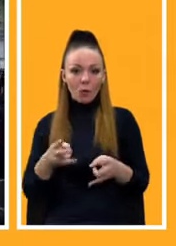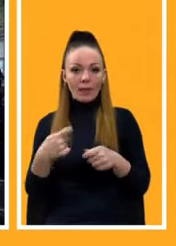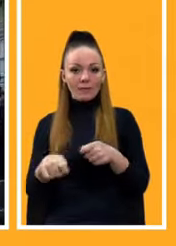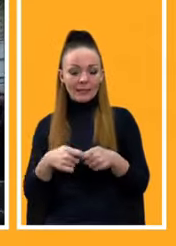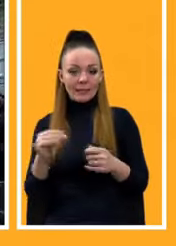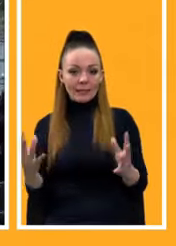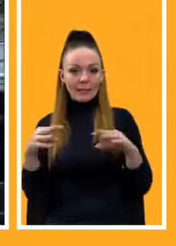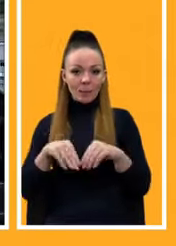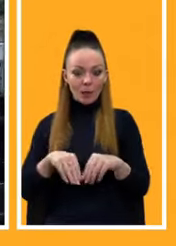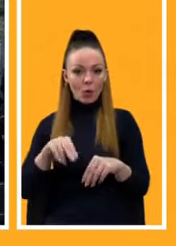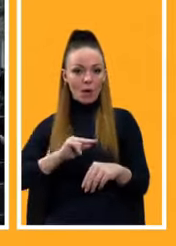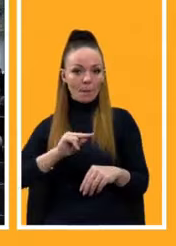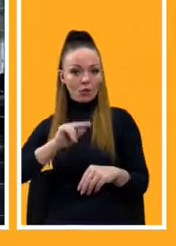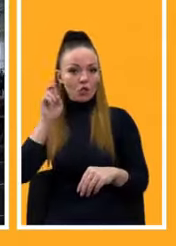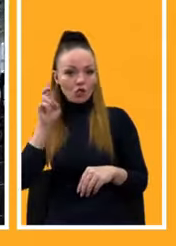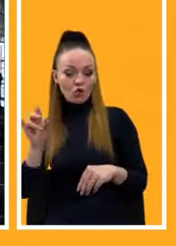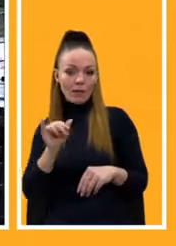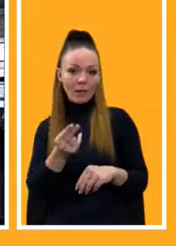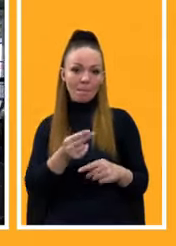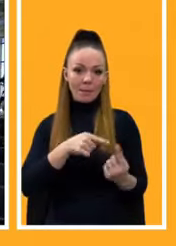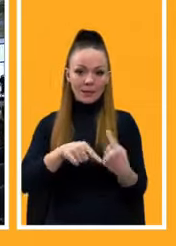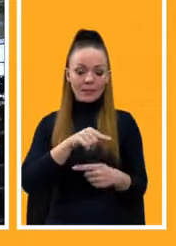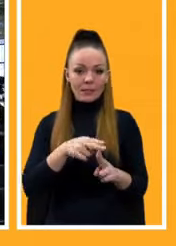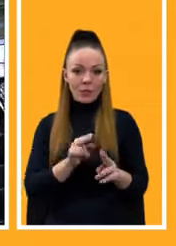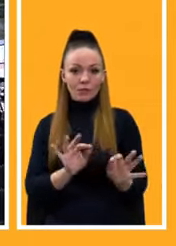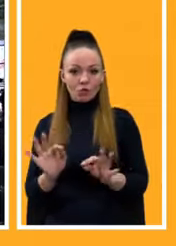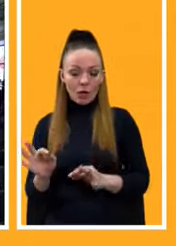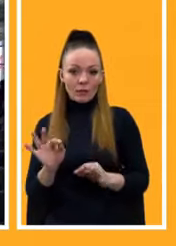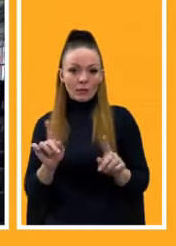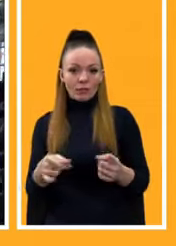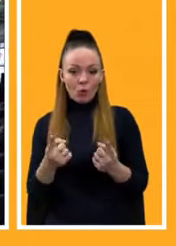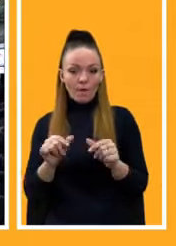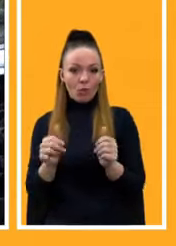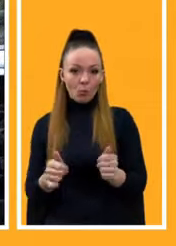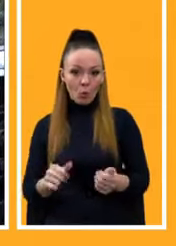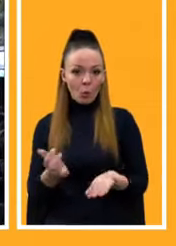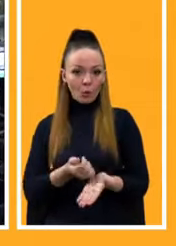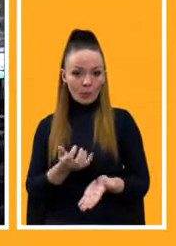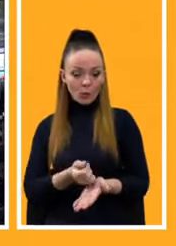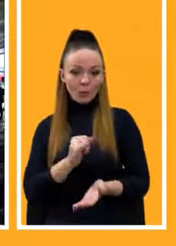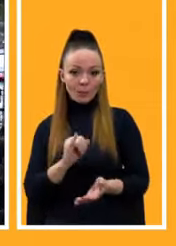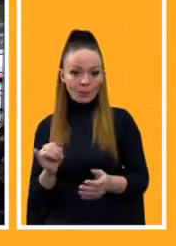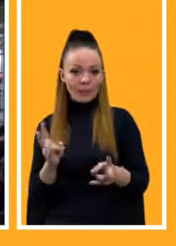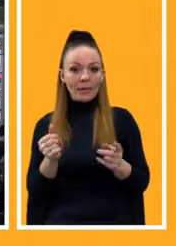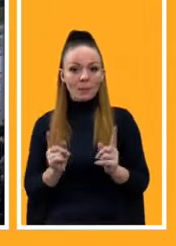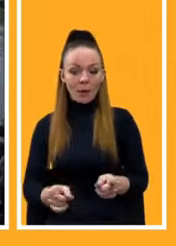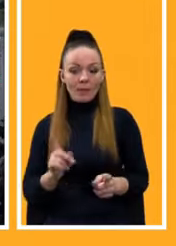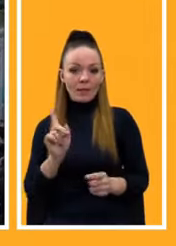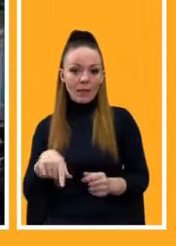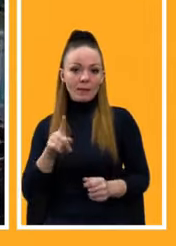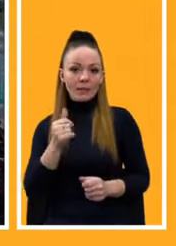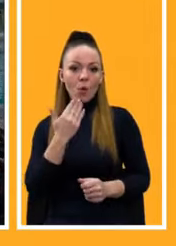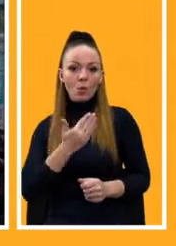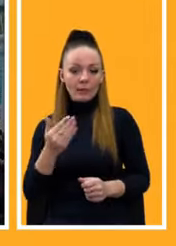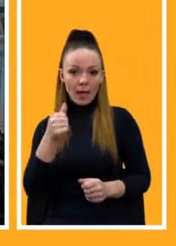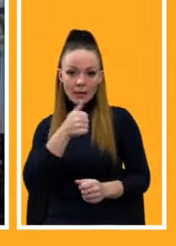держави з бізнесом. Це, звичайно ж, створює певну формулу успіху. І, насправді, навіть за останній рік ми